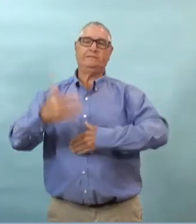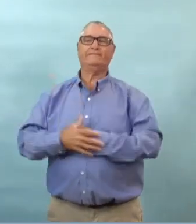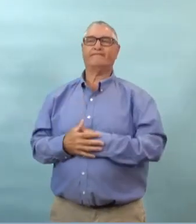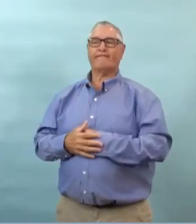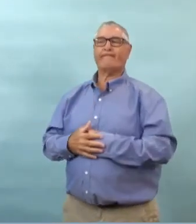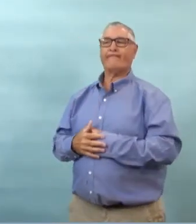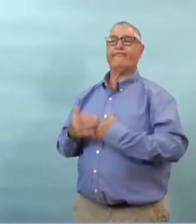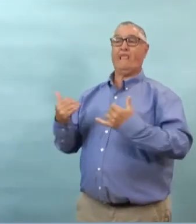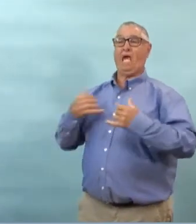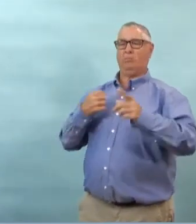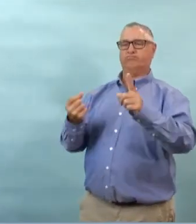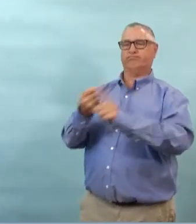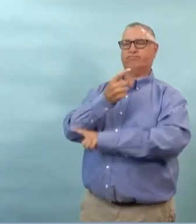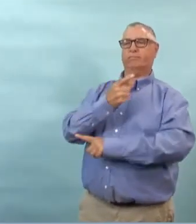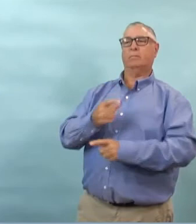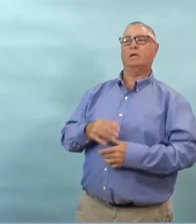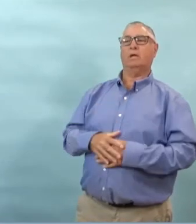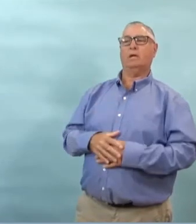mesure qu'on les reçoit